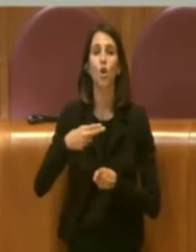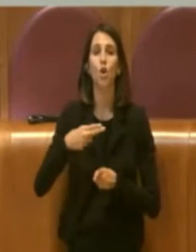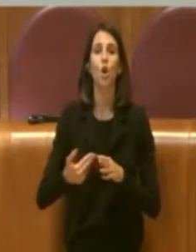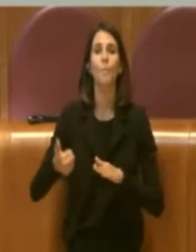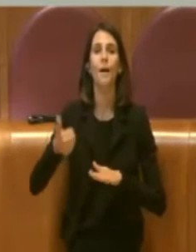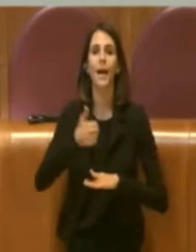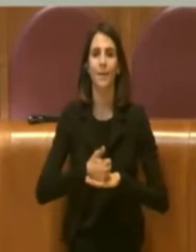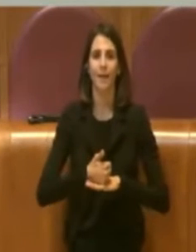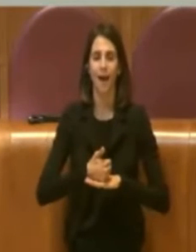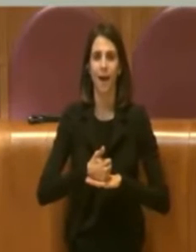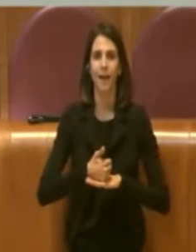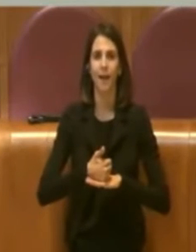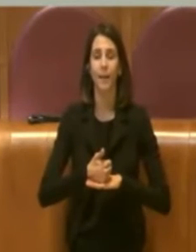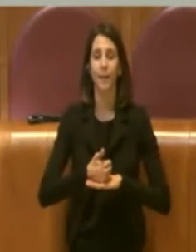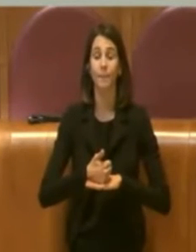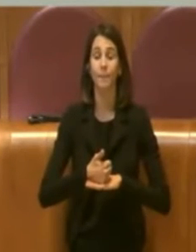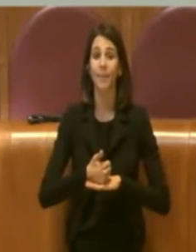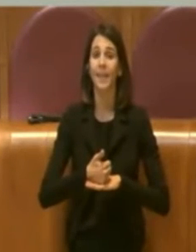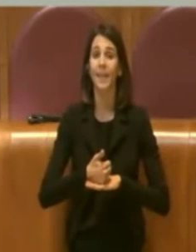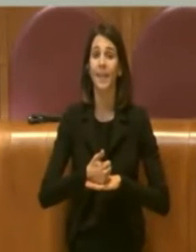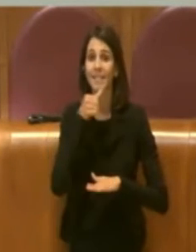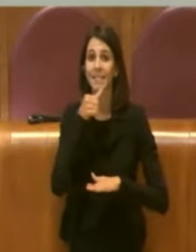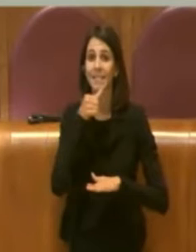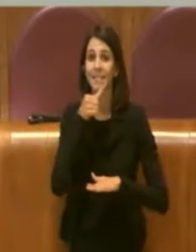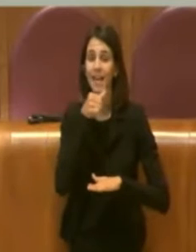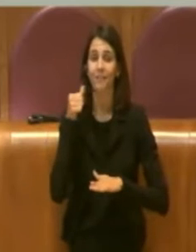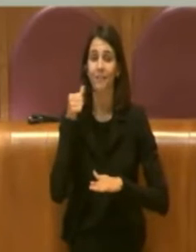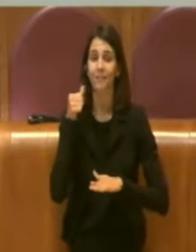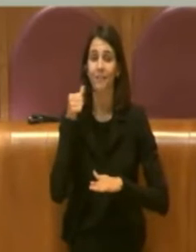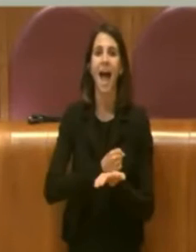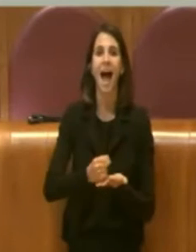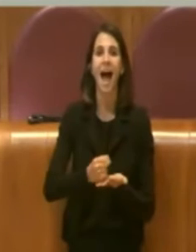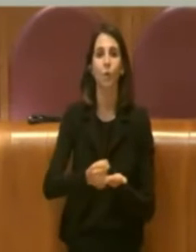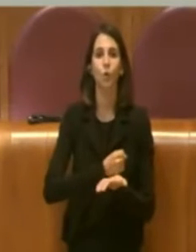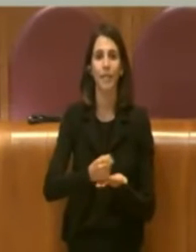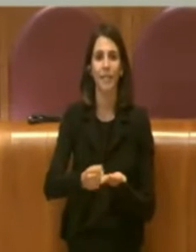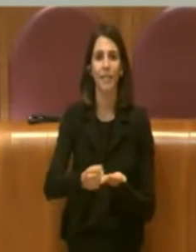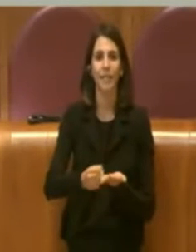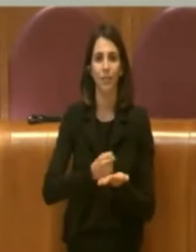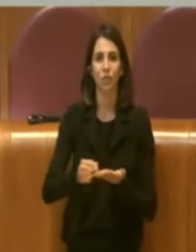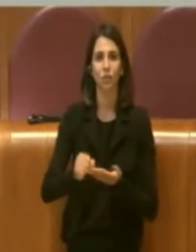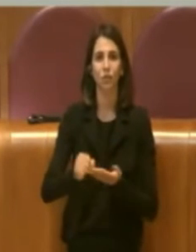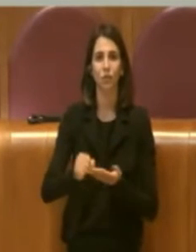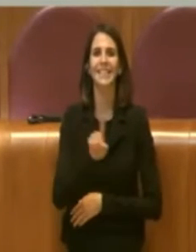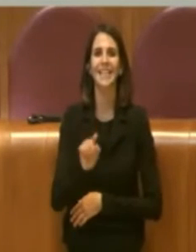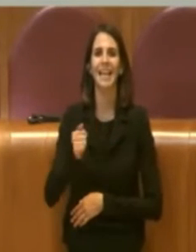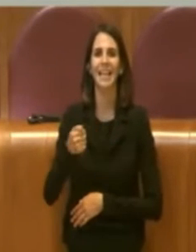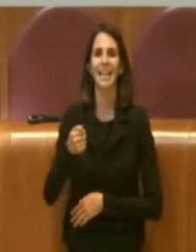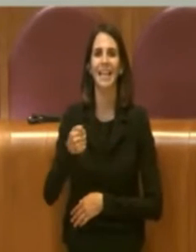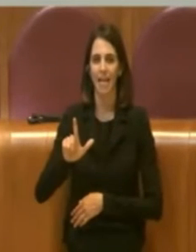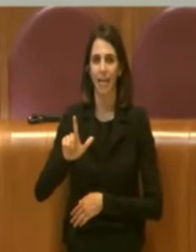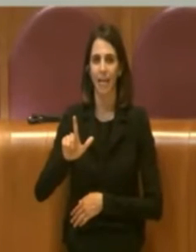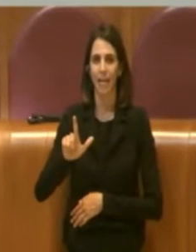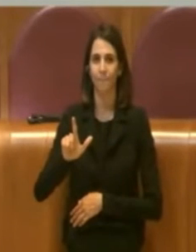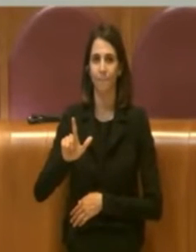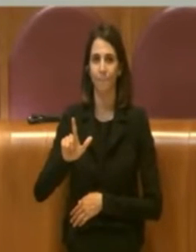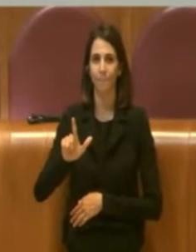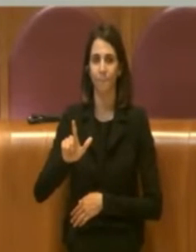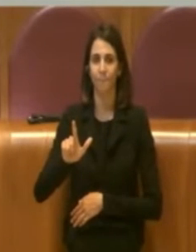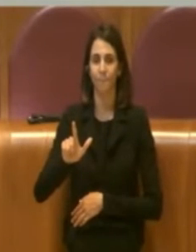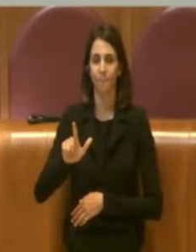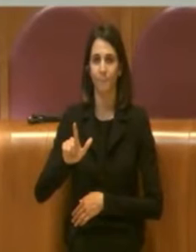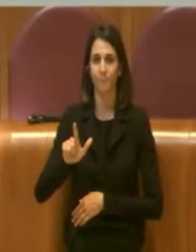in merito all'autorizzazione per l'accesso alla ZATL di Roma Capitale nei